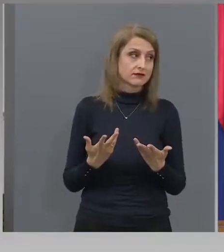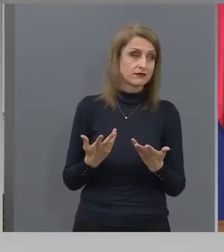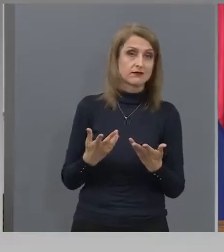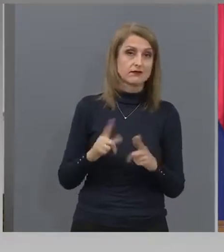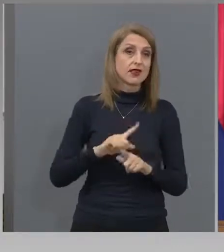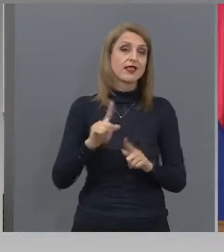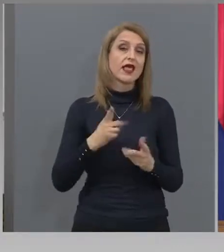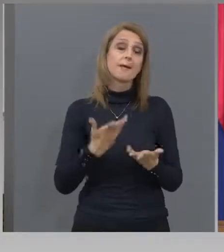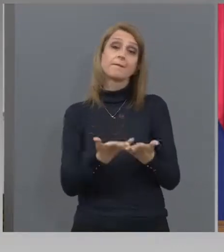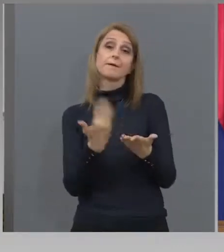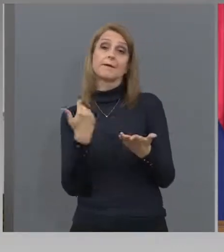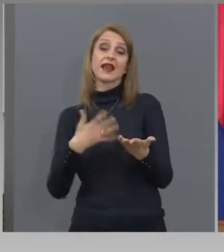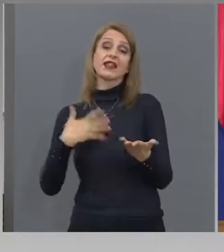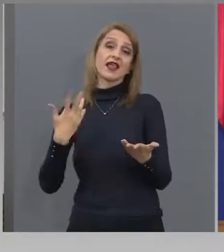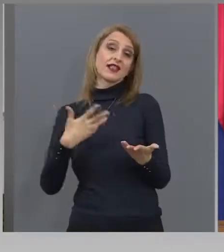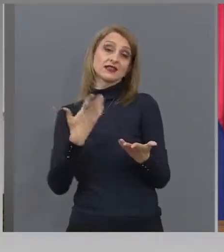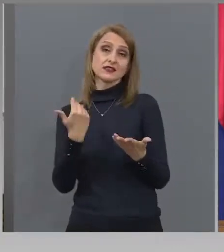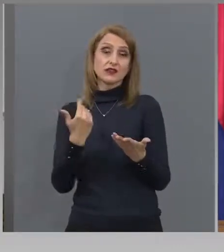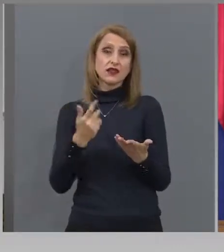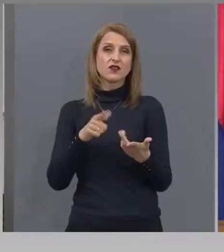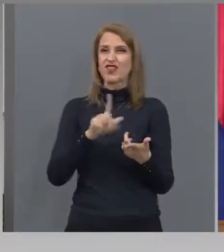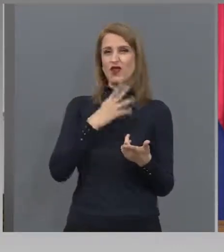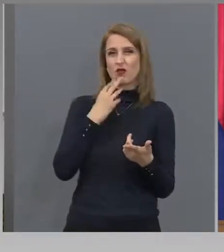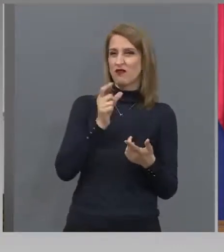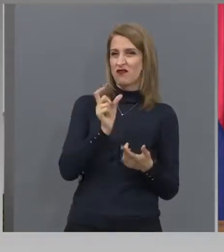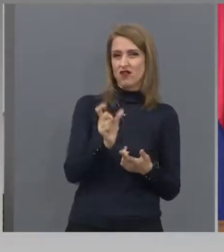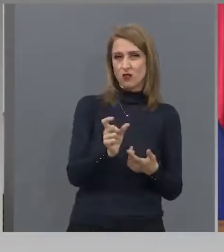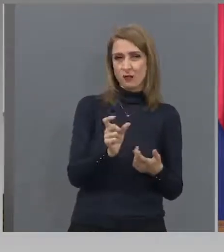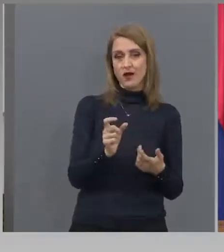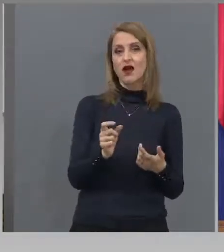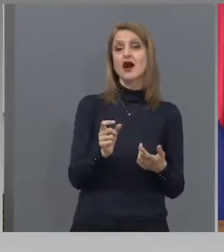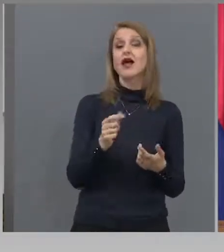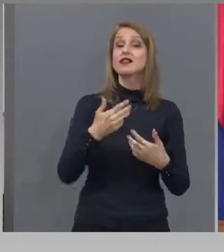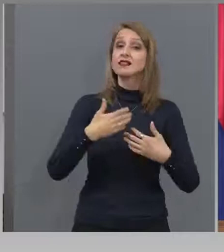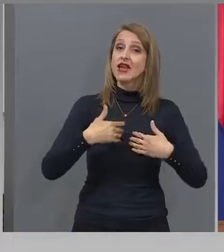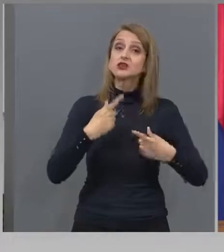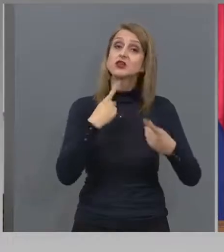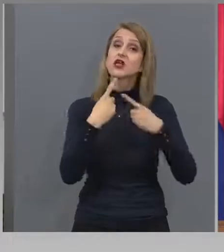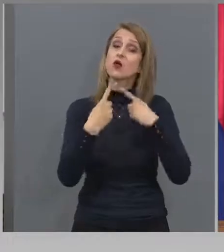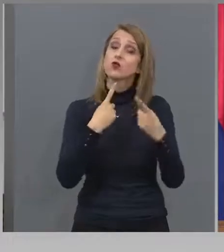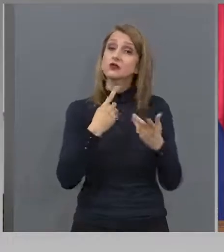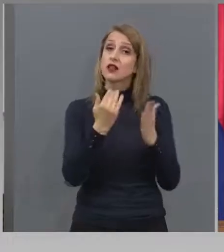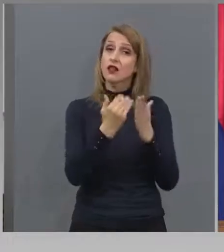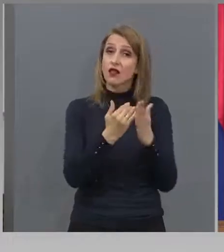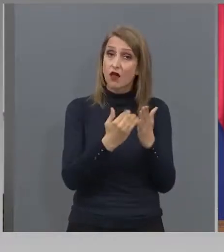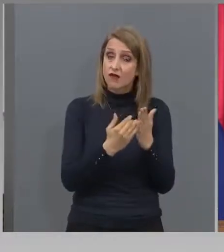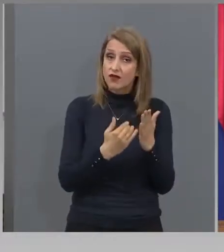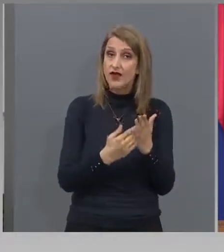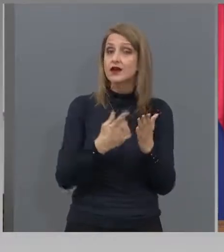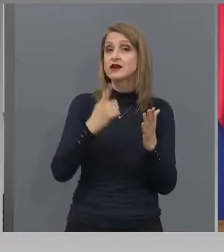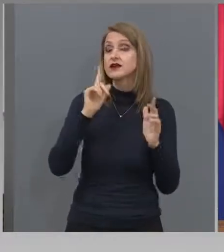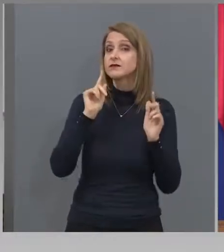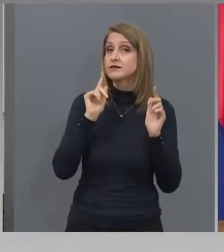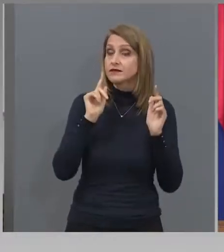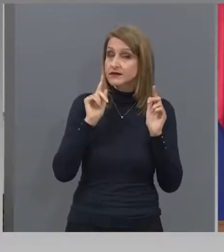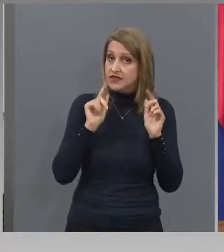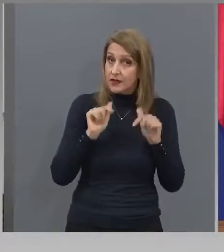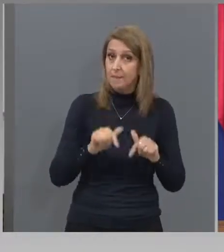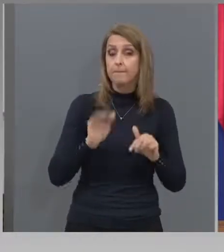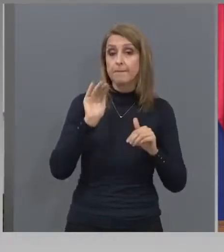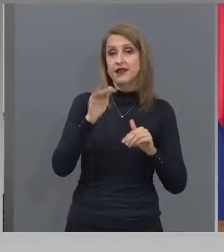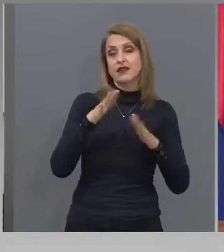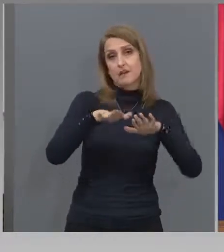непретенци, защото не е хубава дума, нашите условия, за да бъдат приятели в